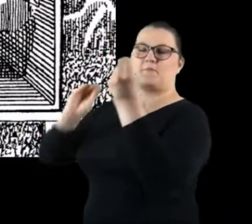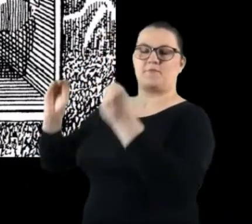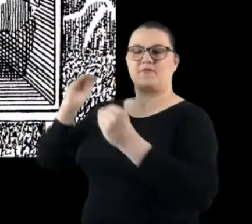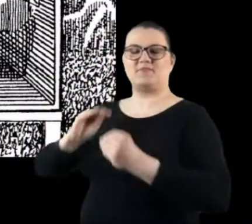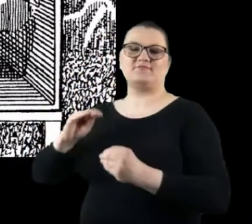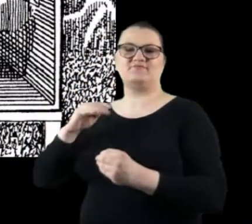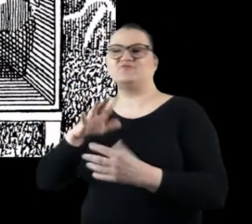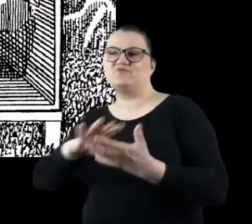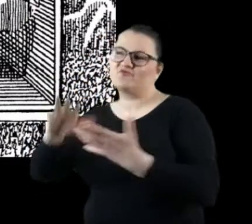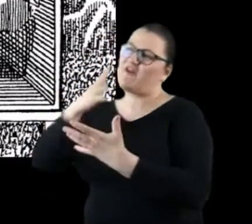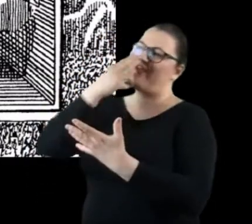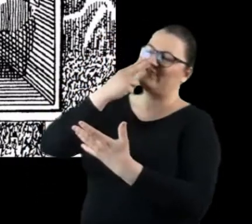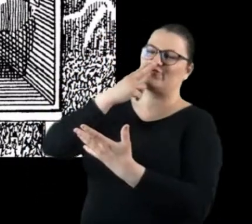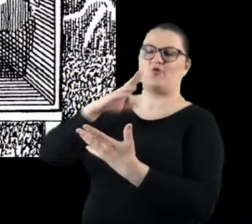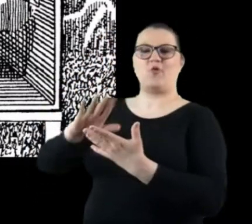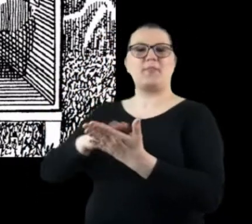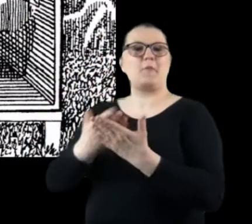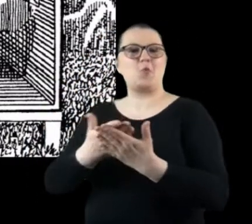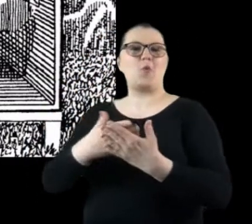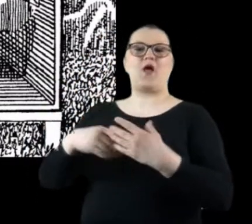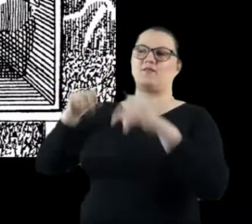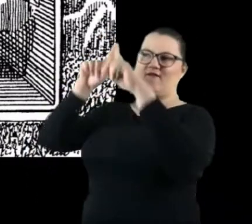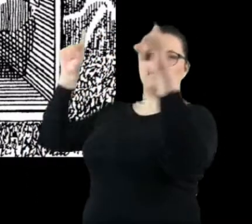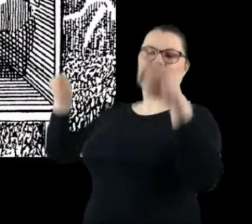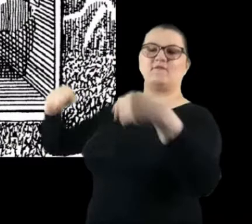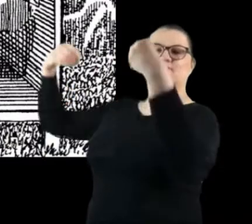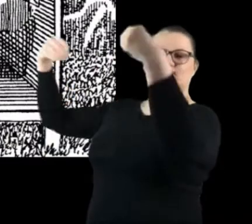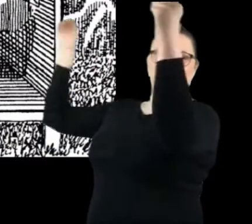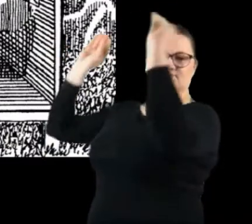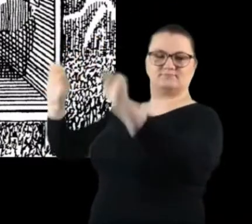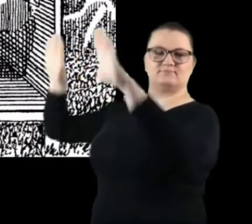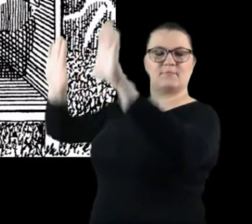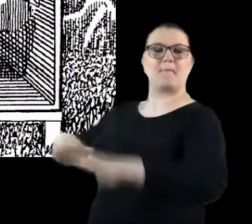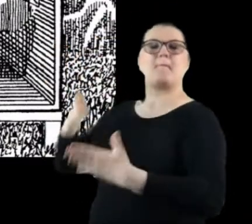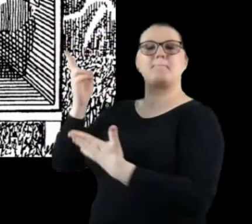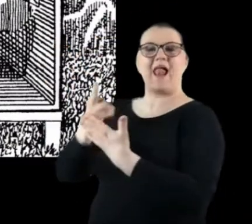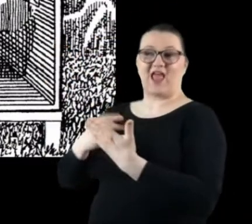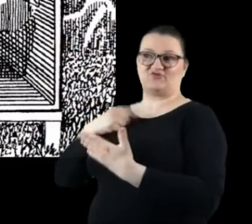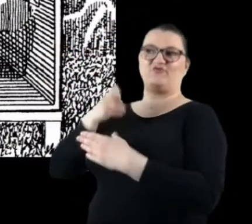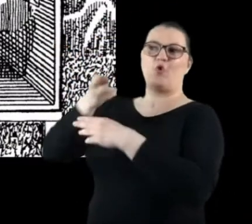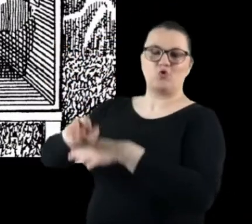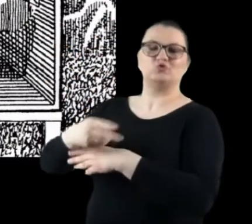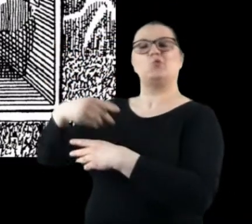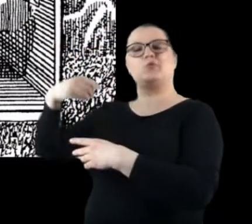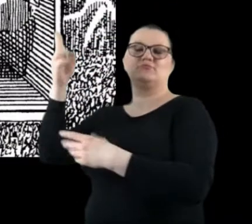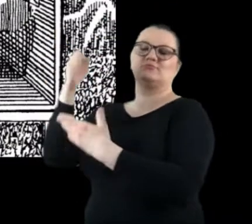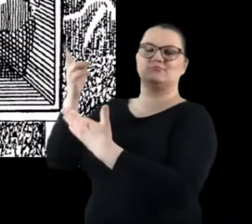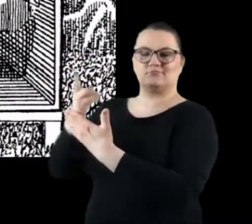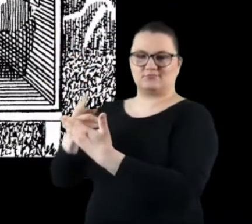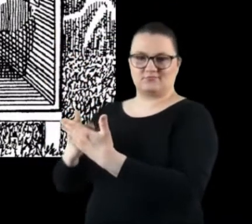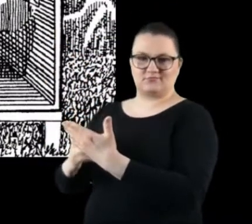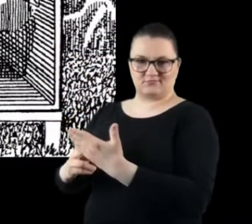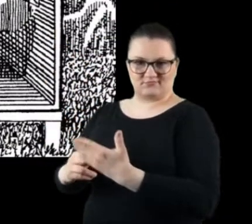kamery obskury wchodził malarz, zawieszał płótno i odmalowywał powstający obraz. Tak jak możemy